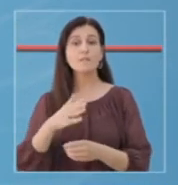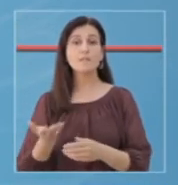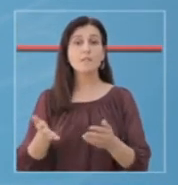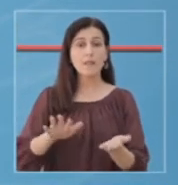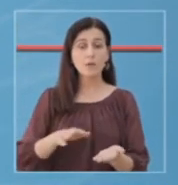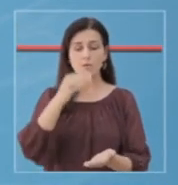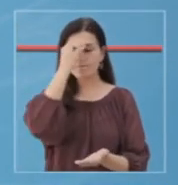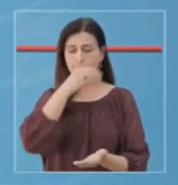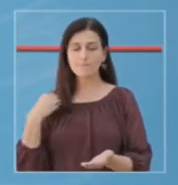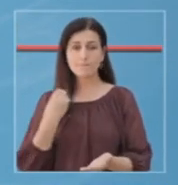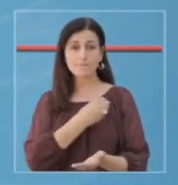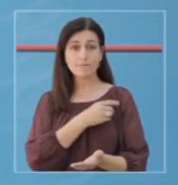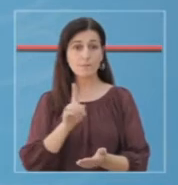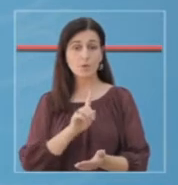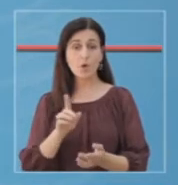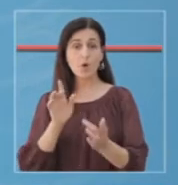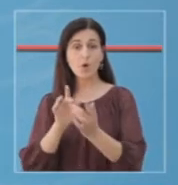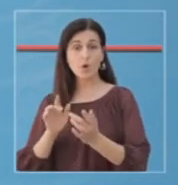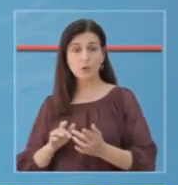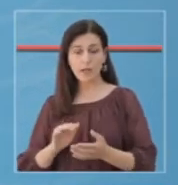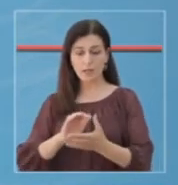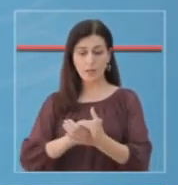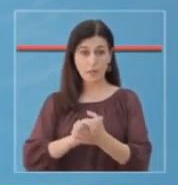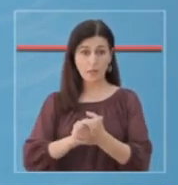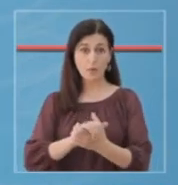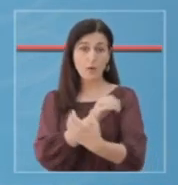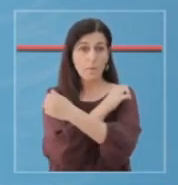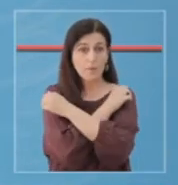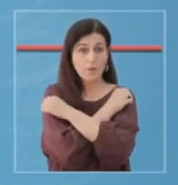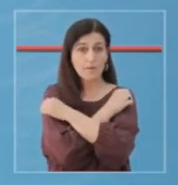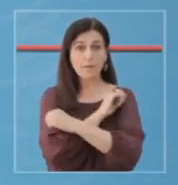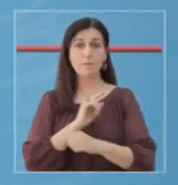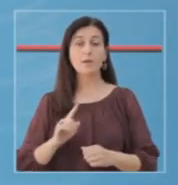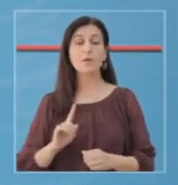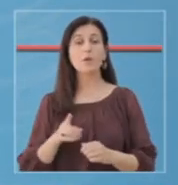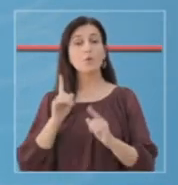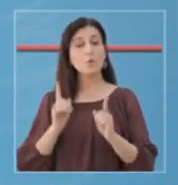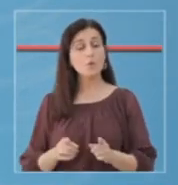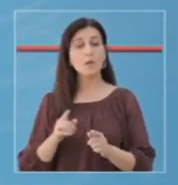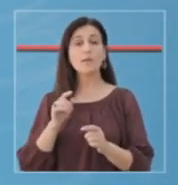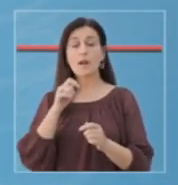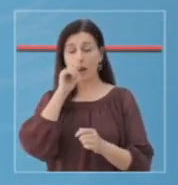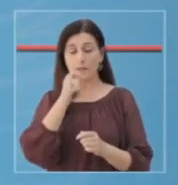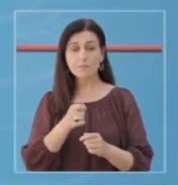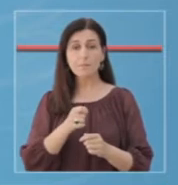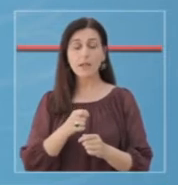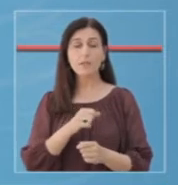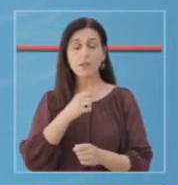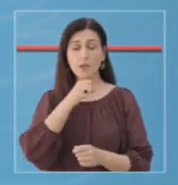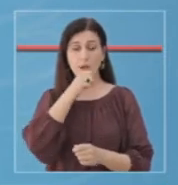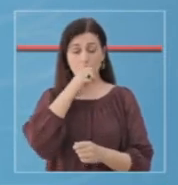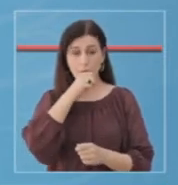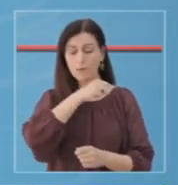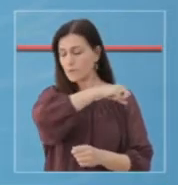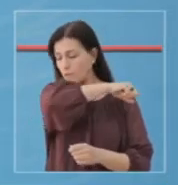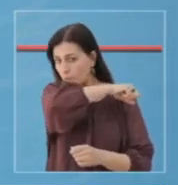ceremoni fetare, të evitojmë kontaktet, dënjet e duarve, për qafimet, të respektojmë higjenën respiratorë, të kolitemi